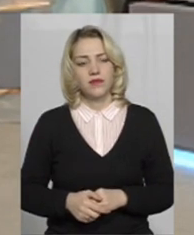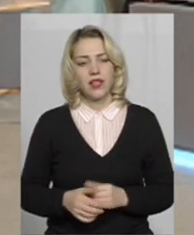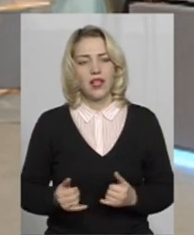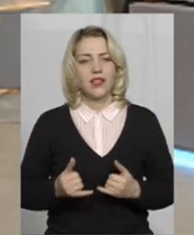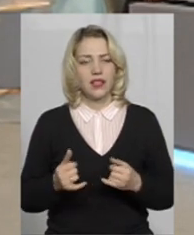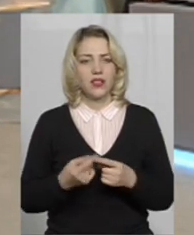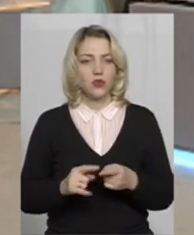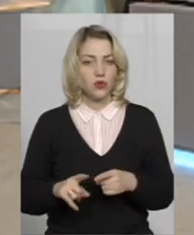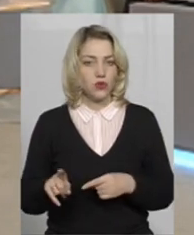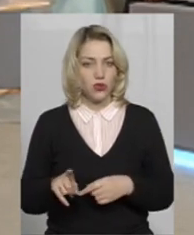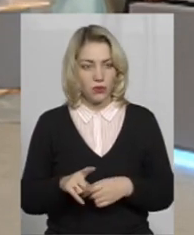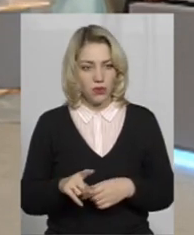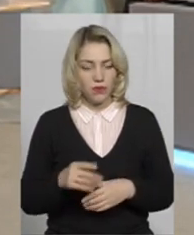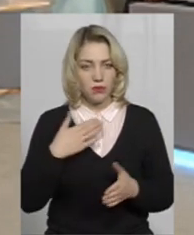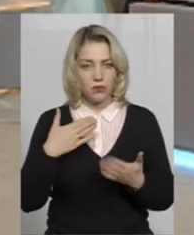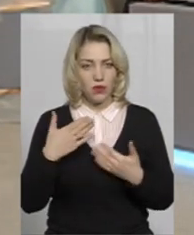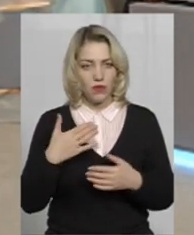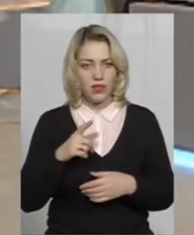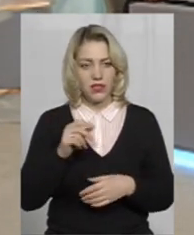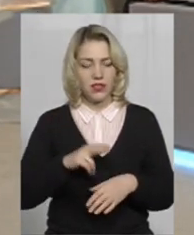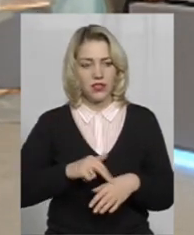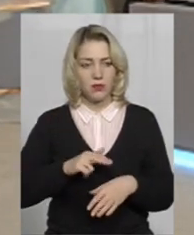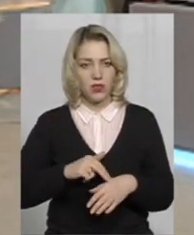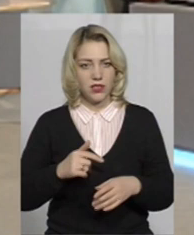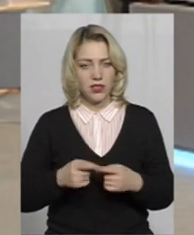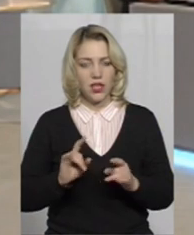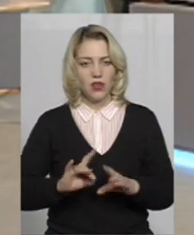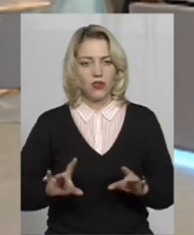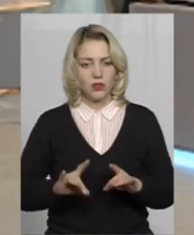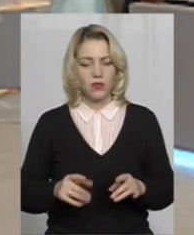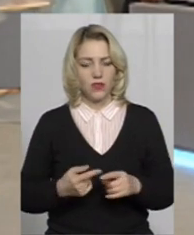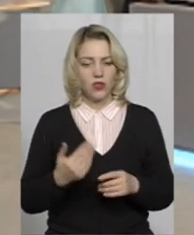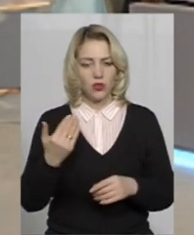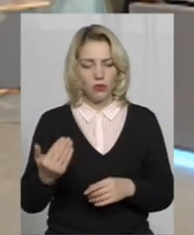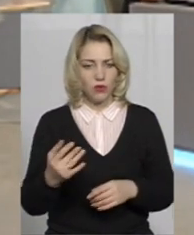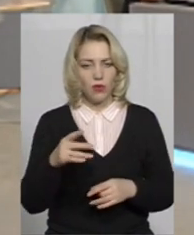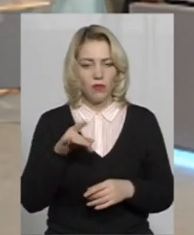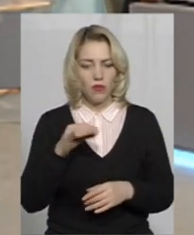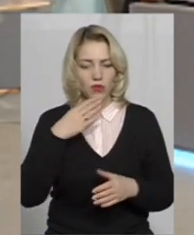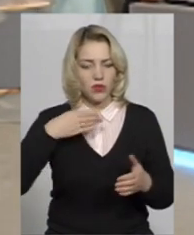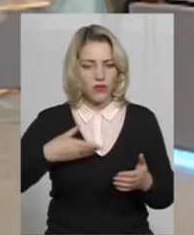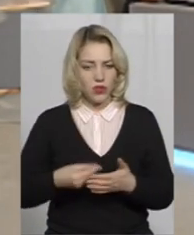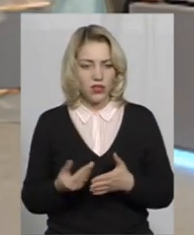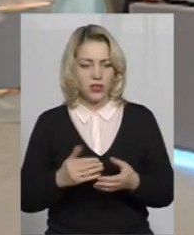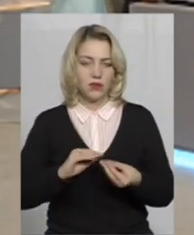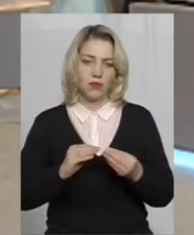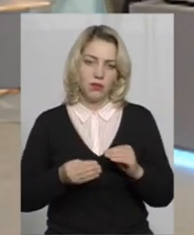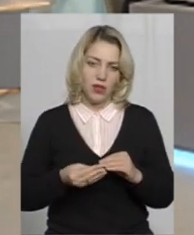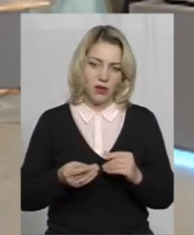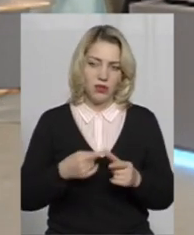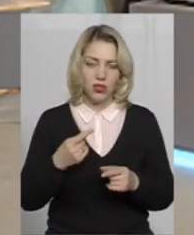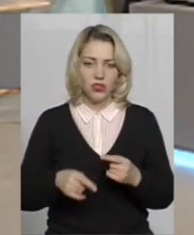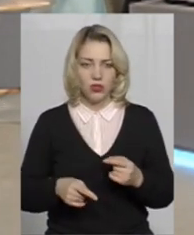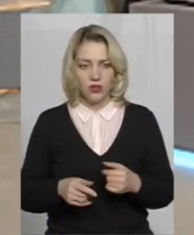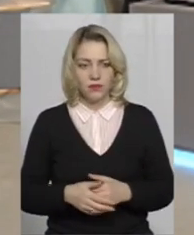Для того, щоб поспілкуватися з поліцейським, розповісти йому про якісь свої проблеми, чи